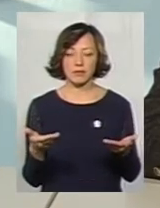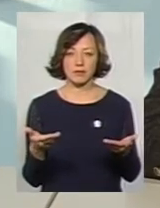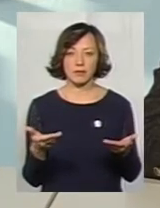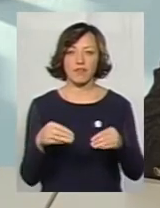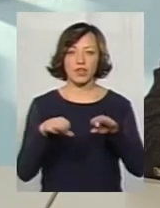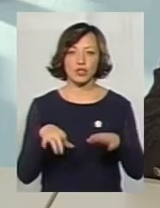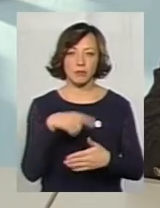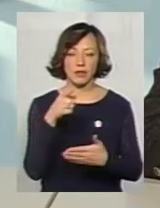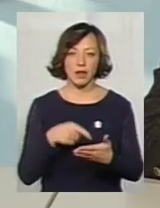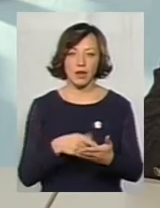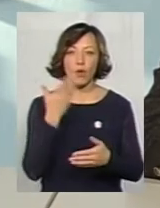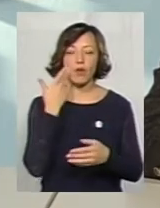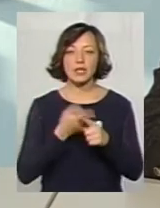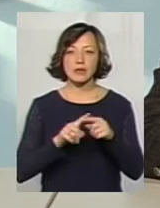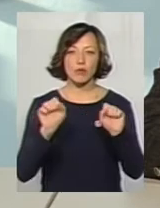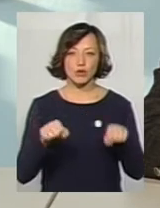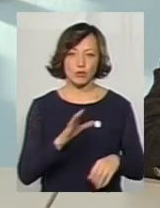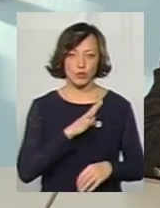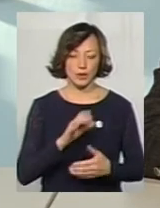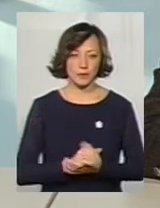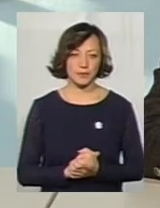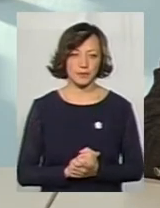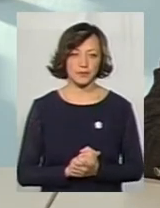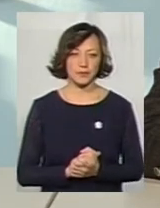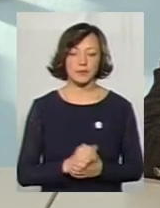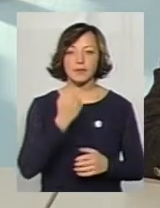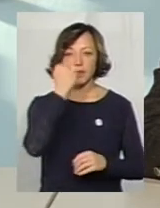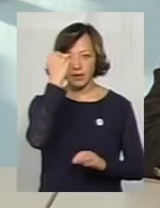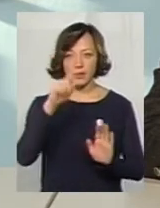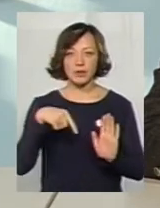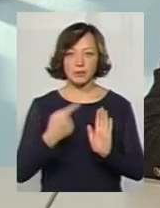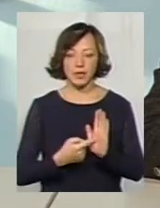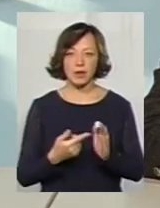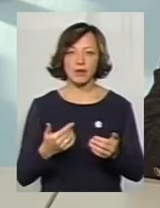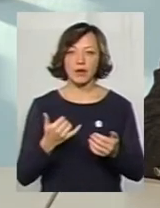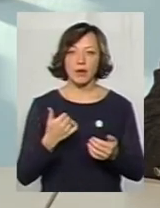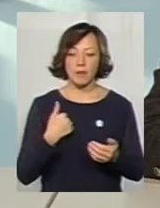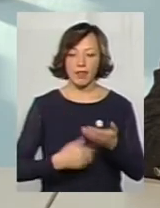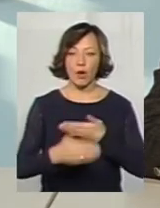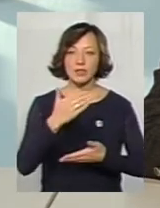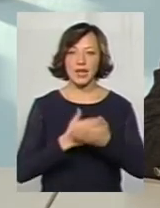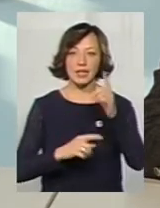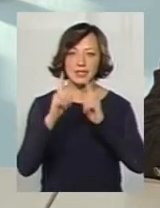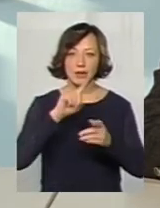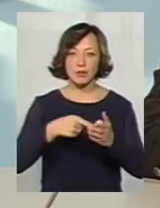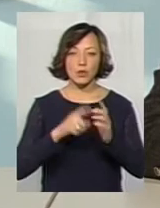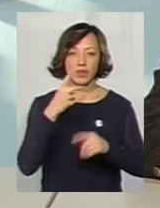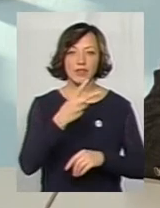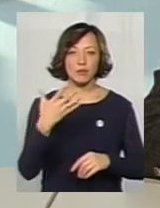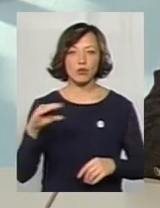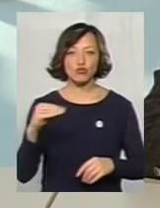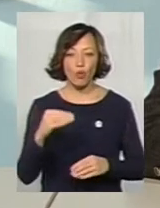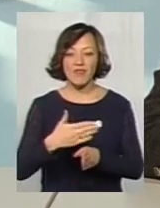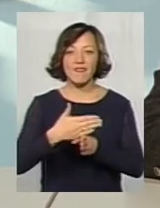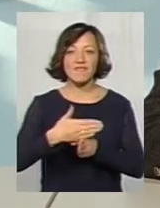вирішить це питання, і коли це вирішитися? Я вам дякую за запитання. Ми на останній сесії Хмарицької міської ради 25 жовтня